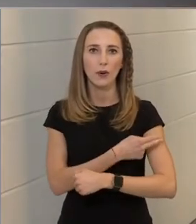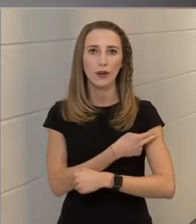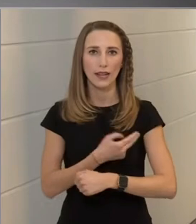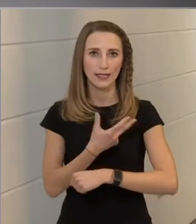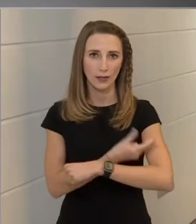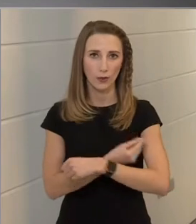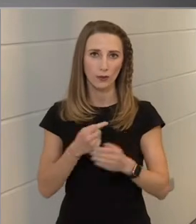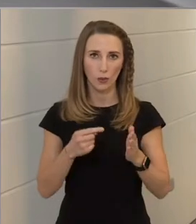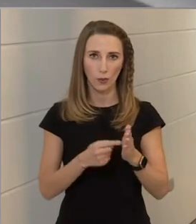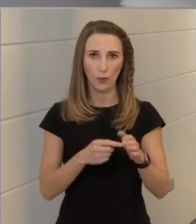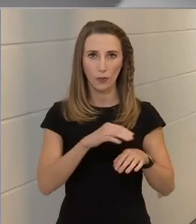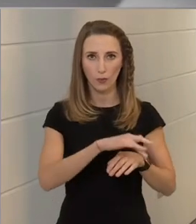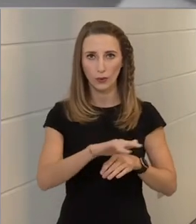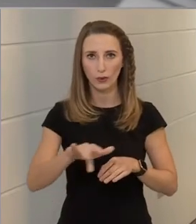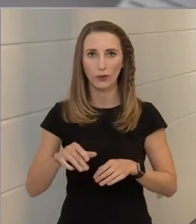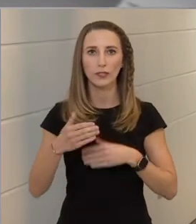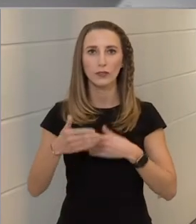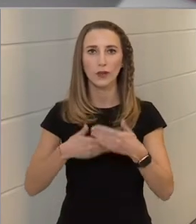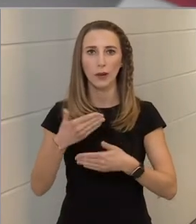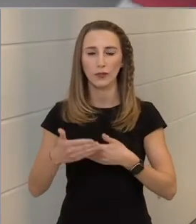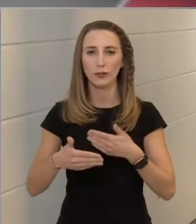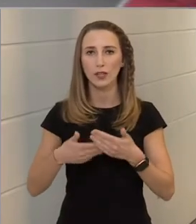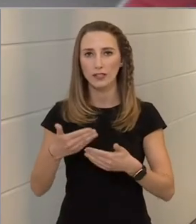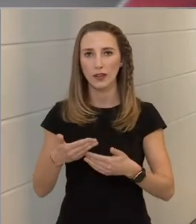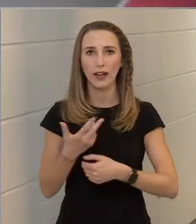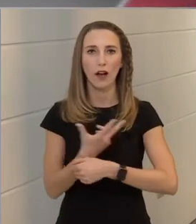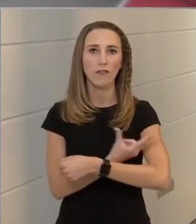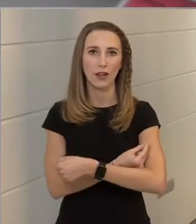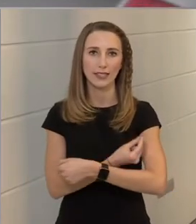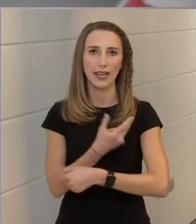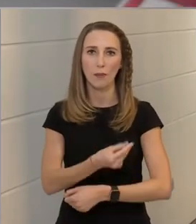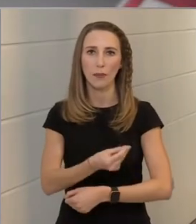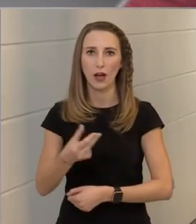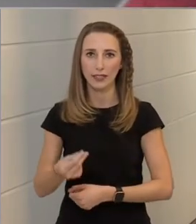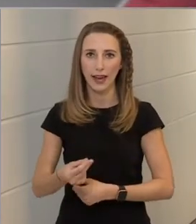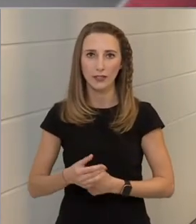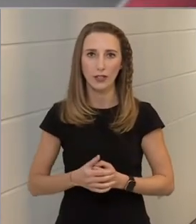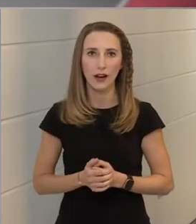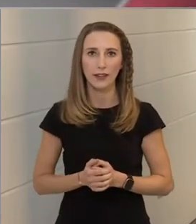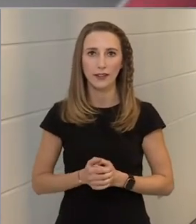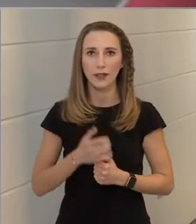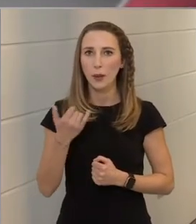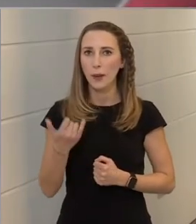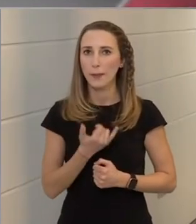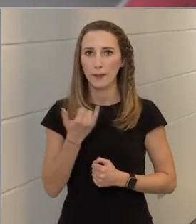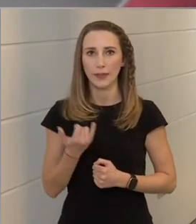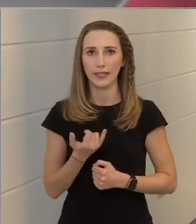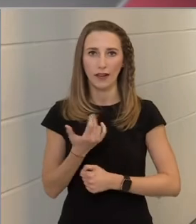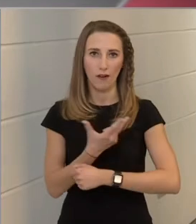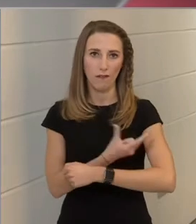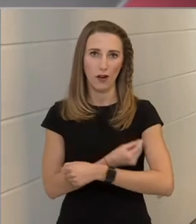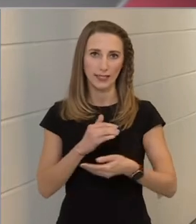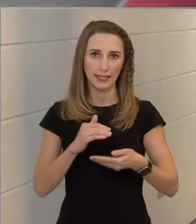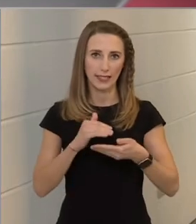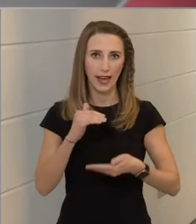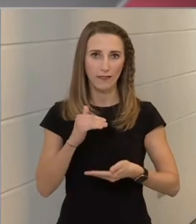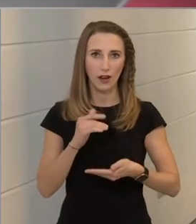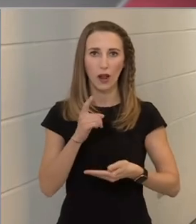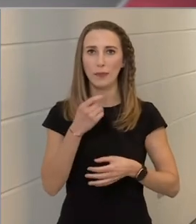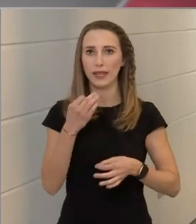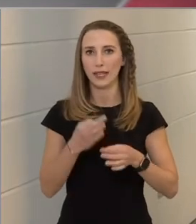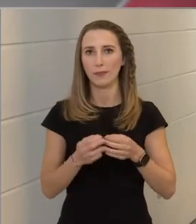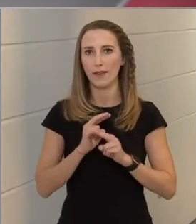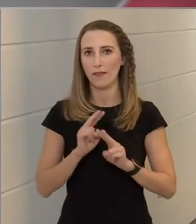oltópontokon is folyamatosan zajlik a vakcináknak a beadása. Mindig azzal a vakcinával, ami